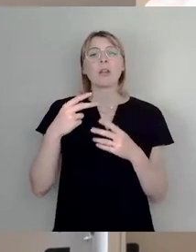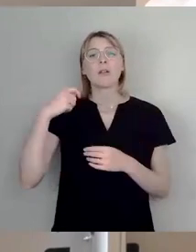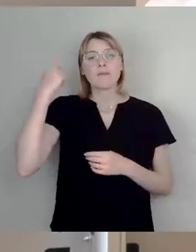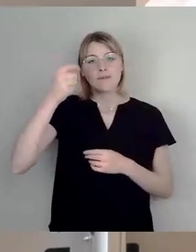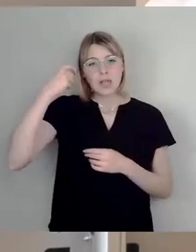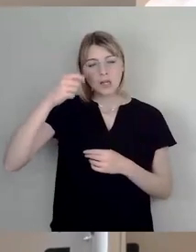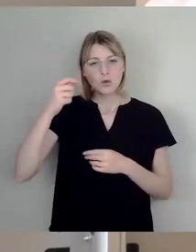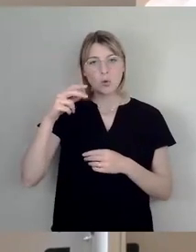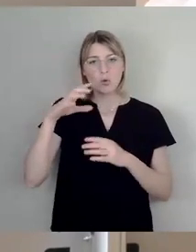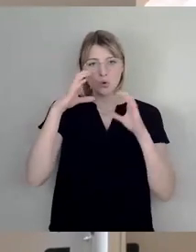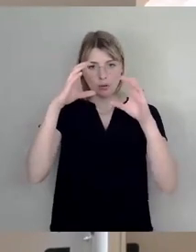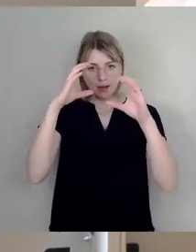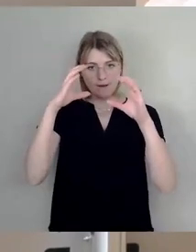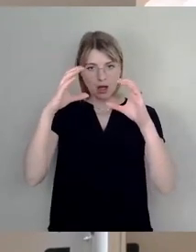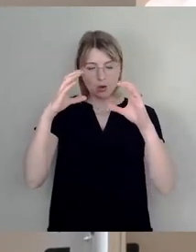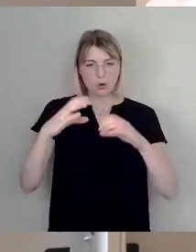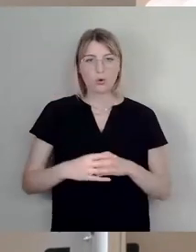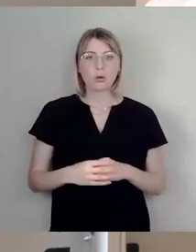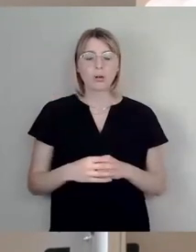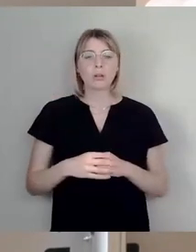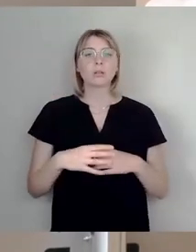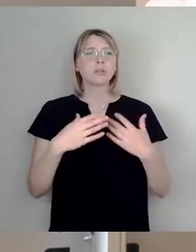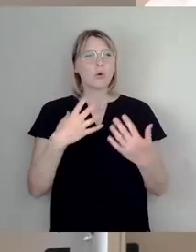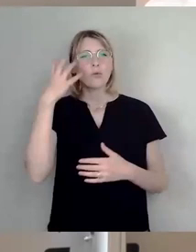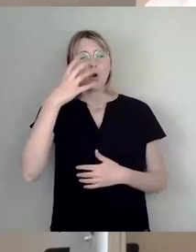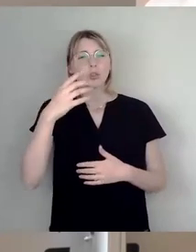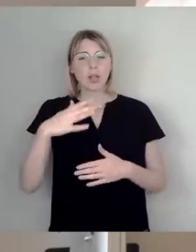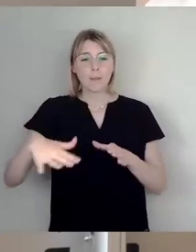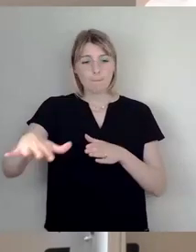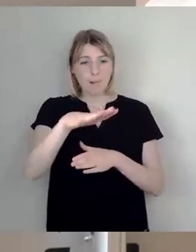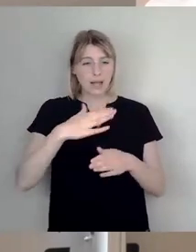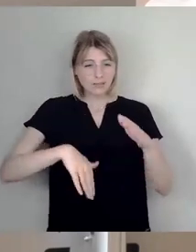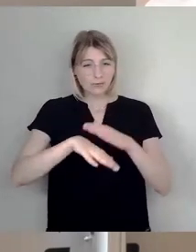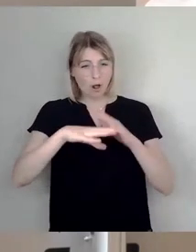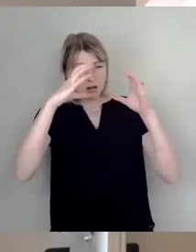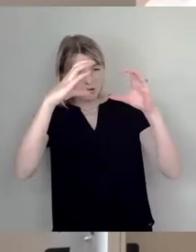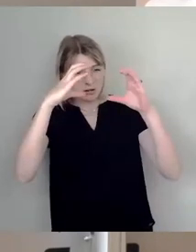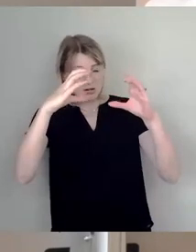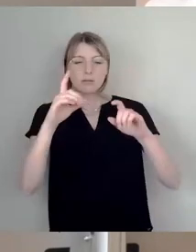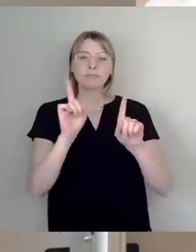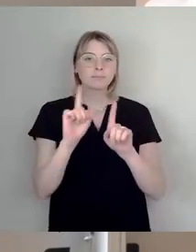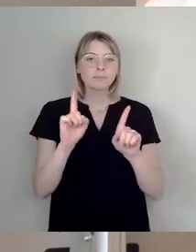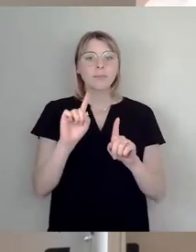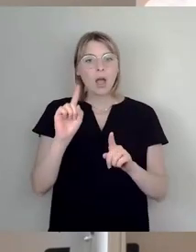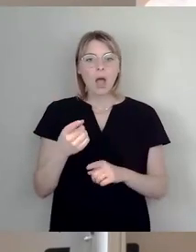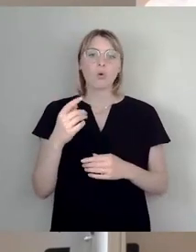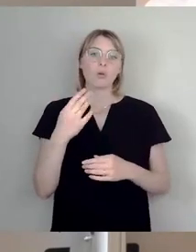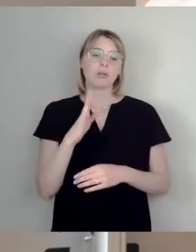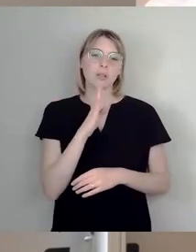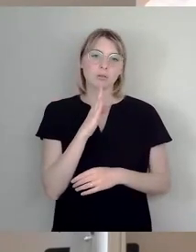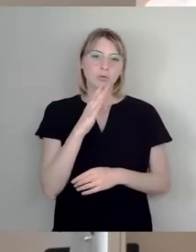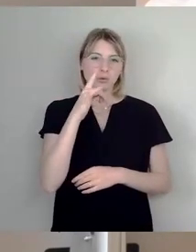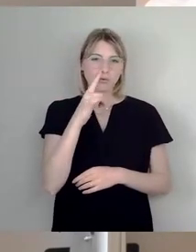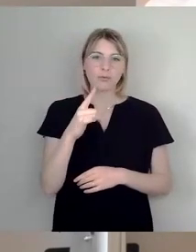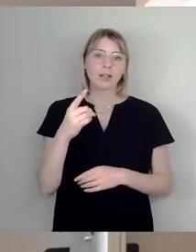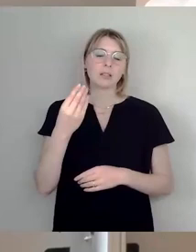so vorstellen, dass ich einen ganzen Platz überwache, sondern es langt ja auch aus, wenn Sie eine Sandsteinmauer haben,